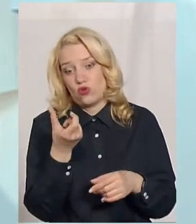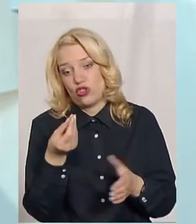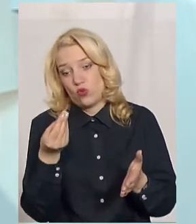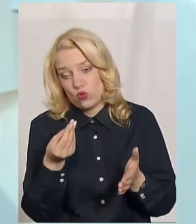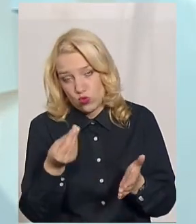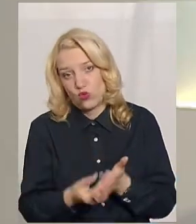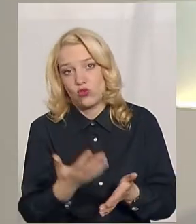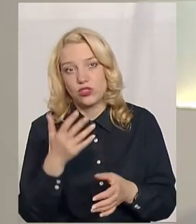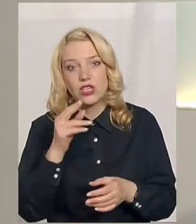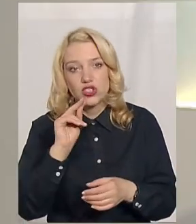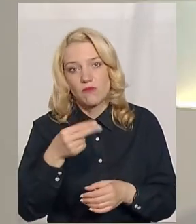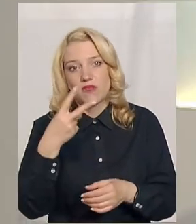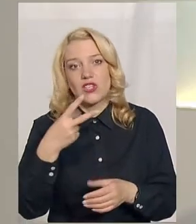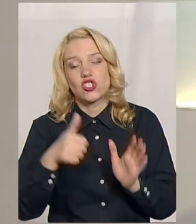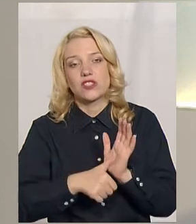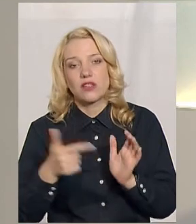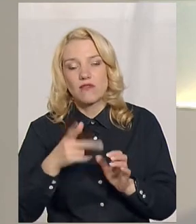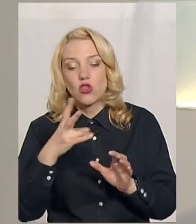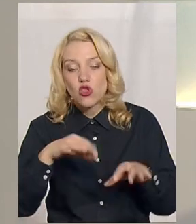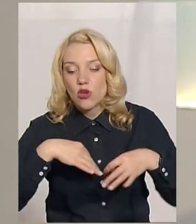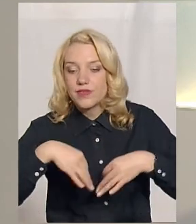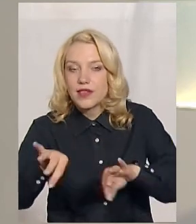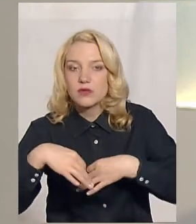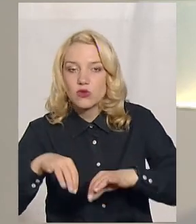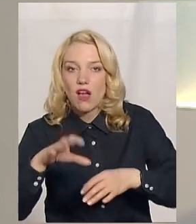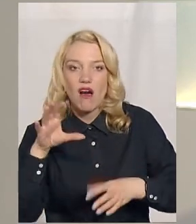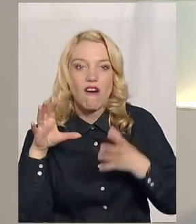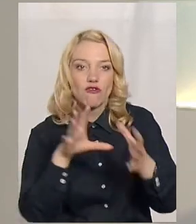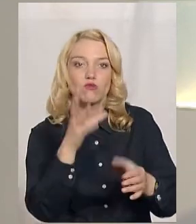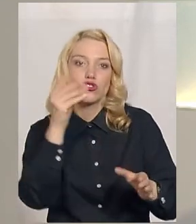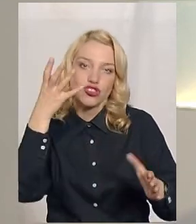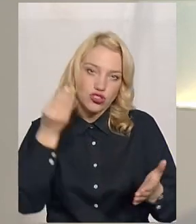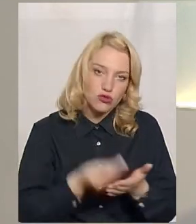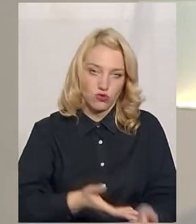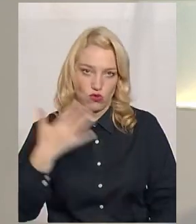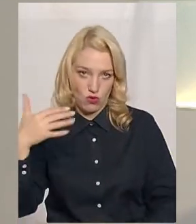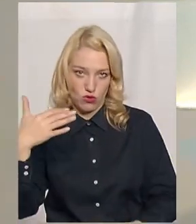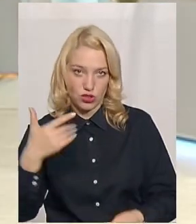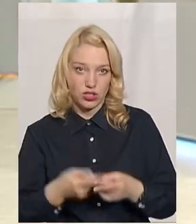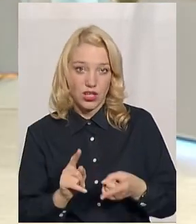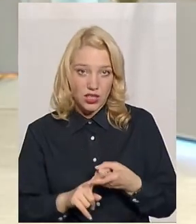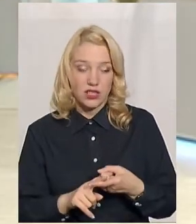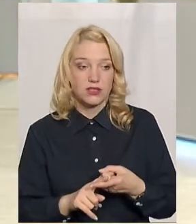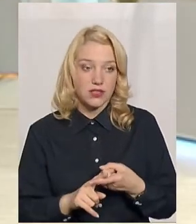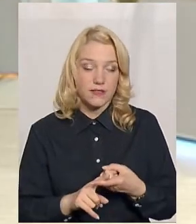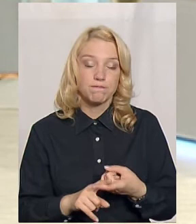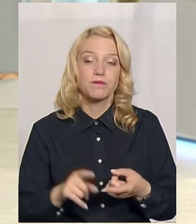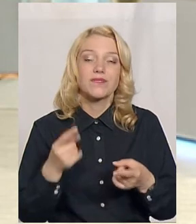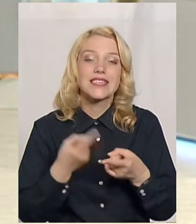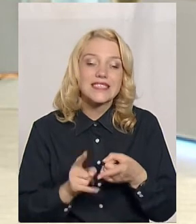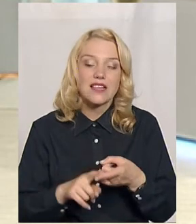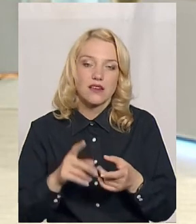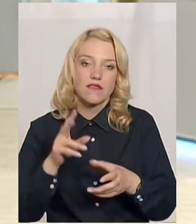26 гривень, можливо. Но транспортування автобусом буде, в общем-то, ще дорожче. І приїзд пацієнта. Ну, це